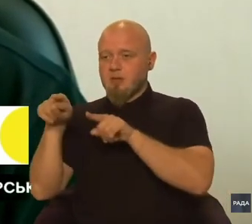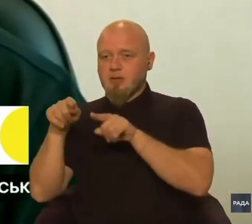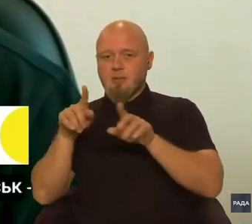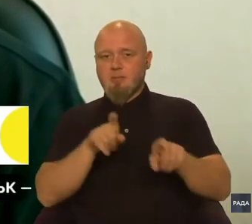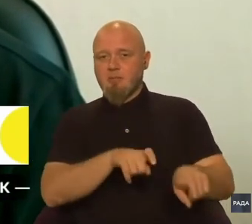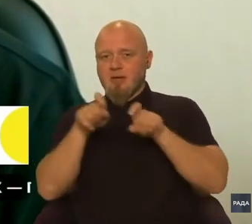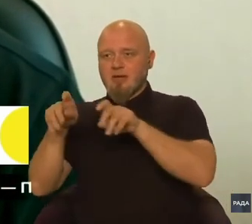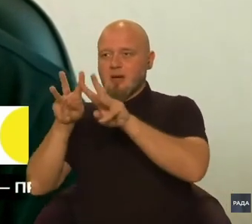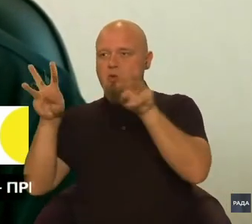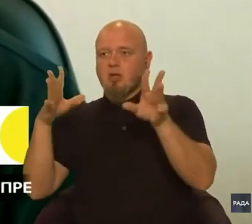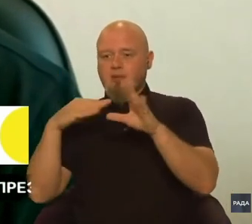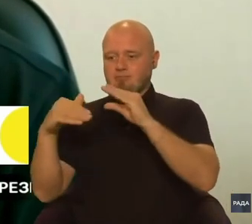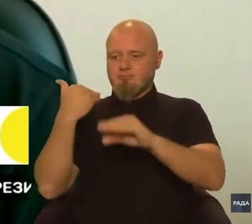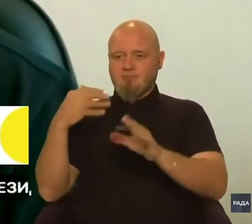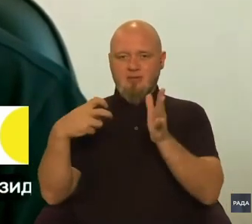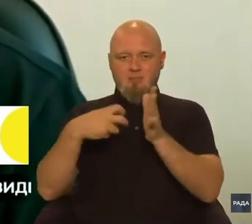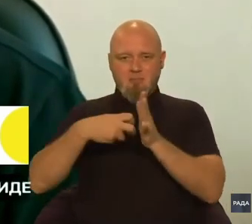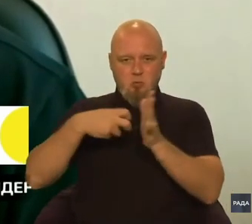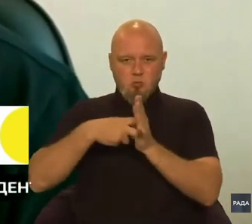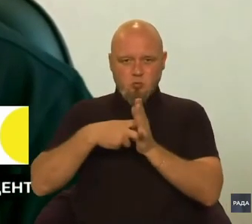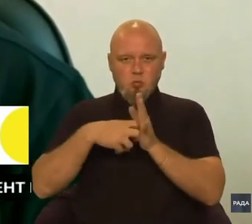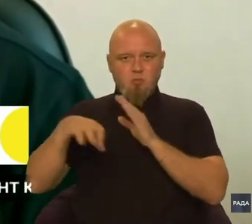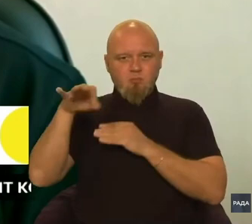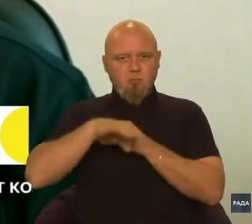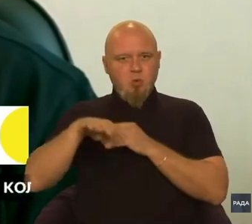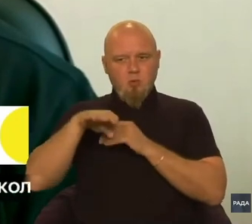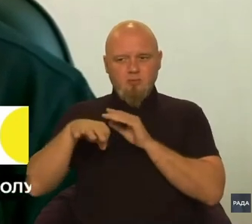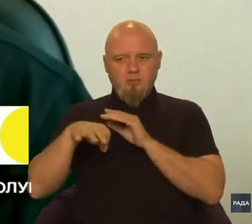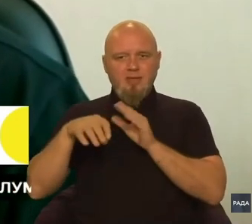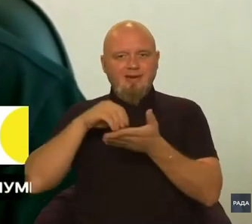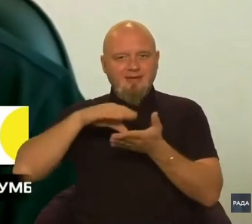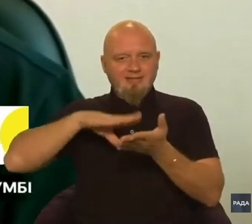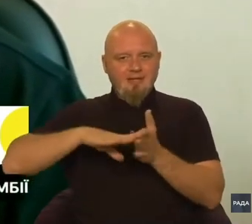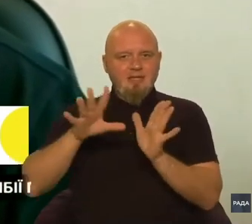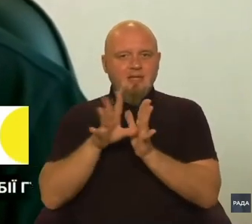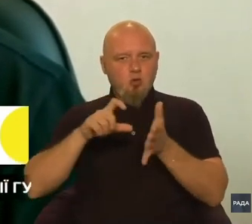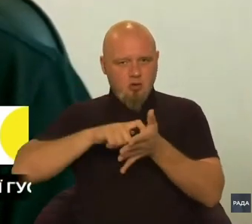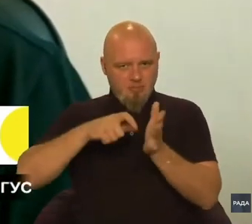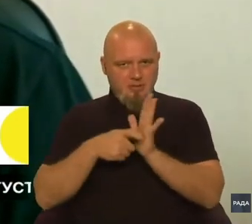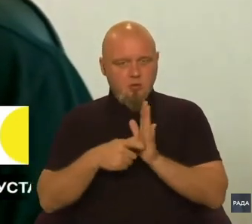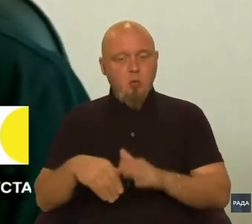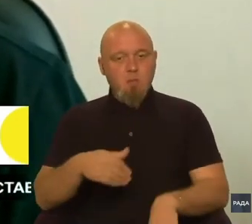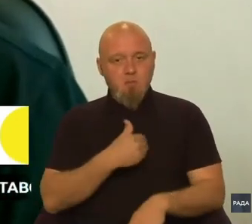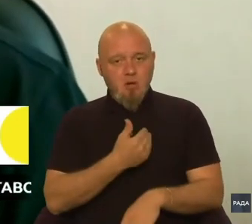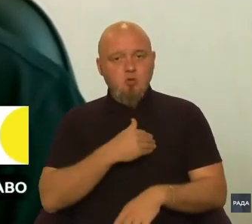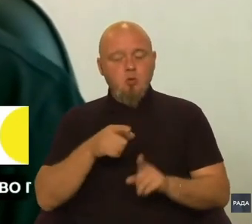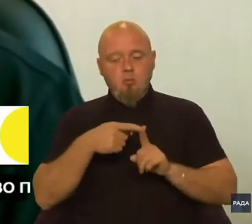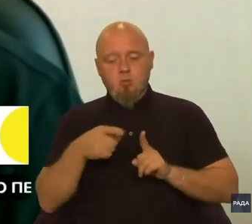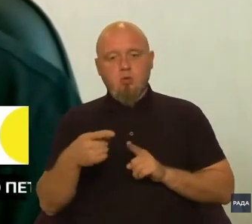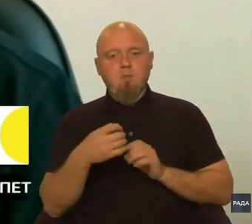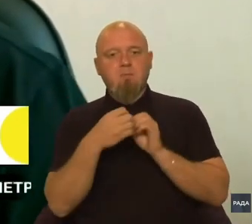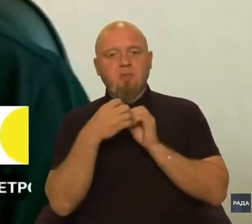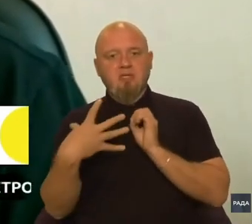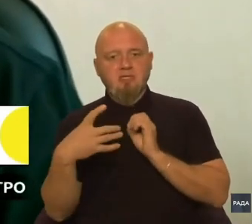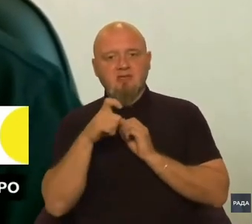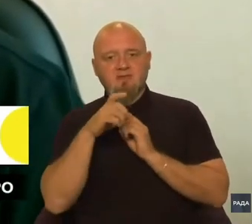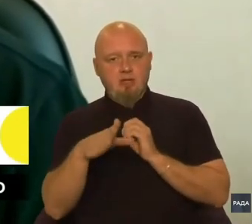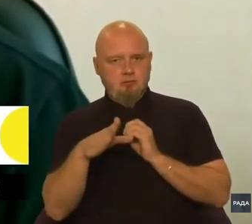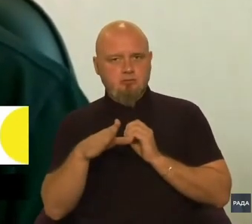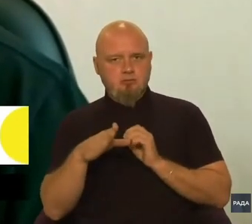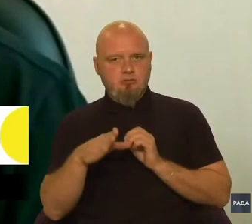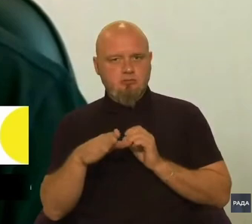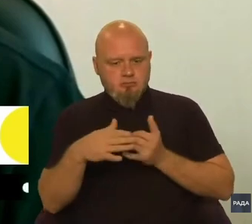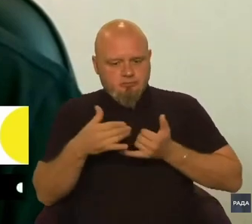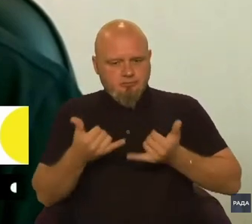яке вам прийшло на електронну пошту про реєстрацію електронного кабінету, бажано протягом 15 хвилин.